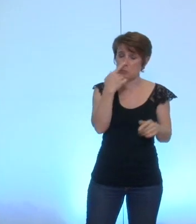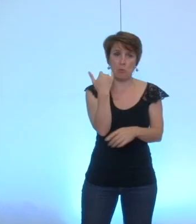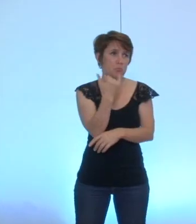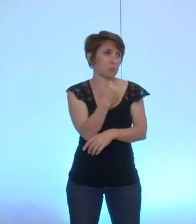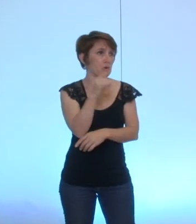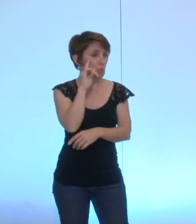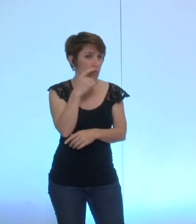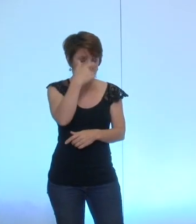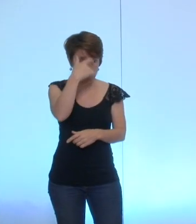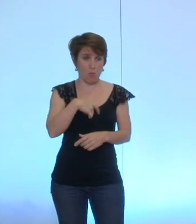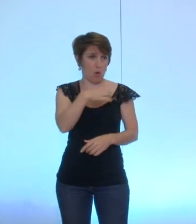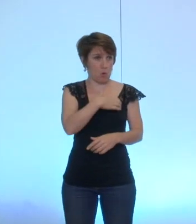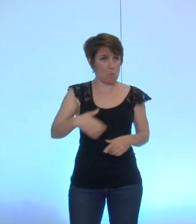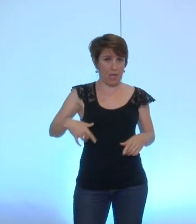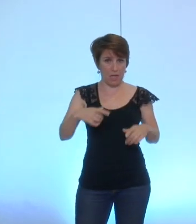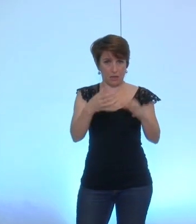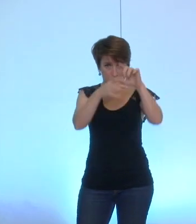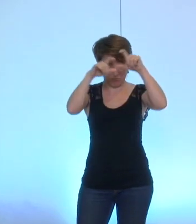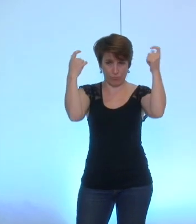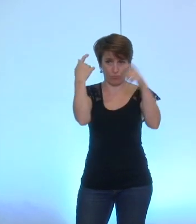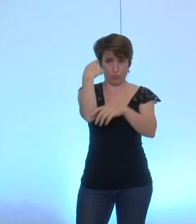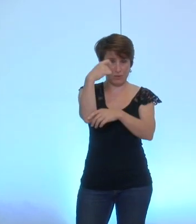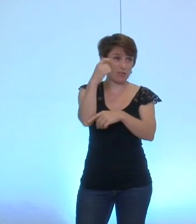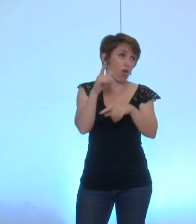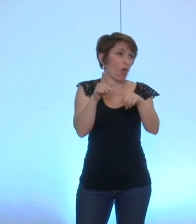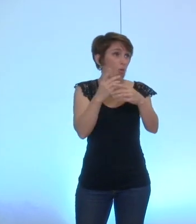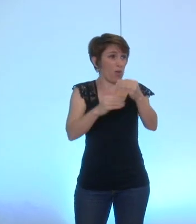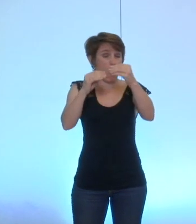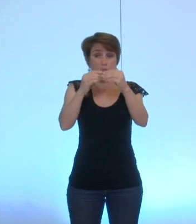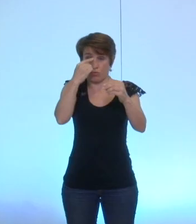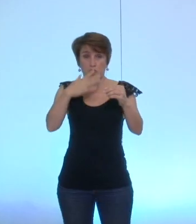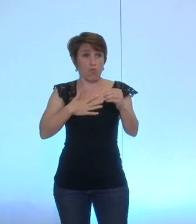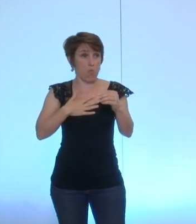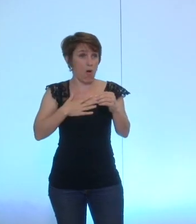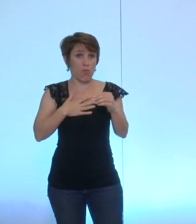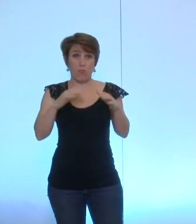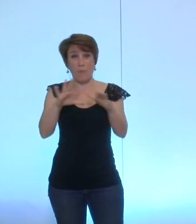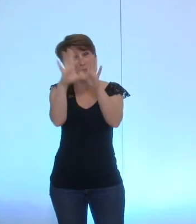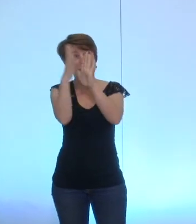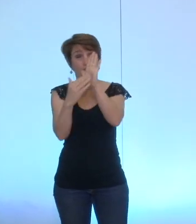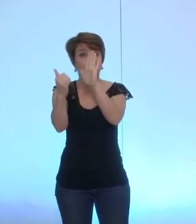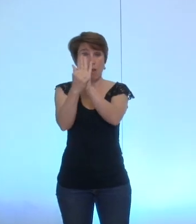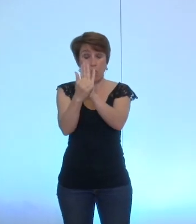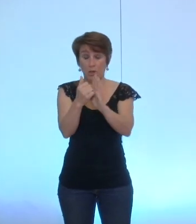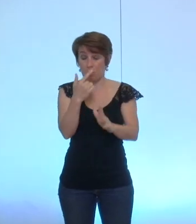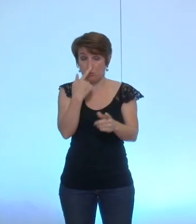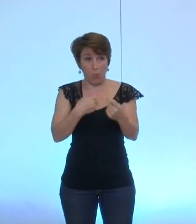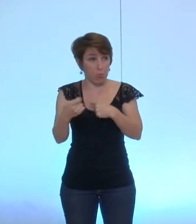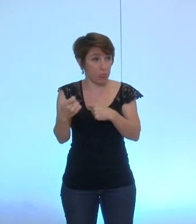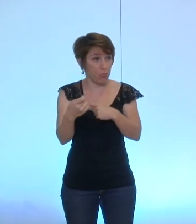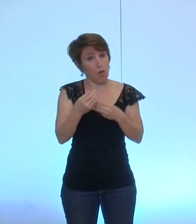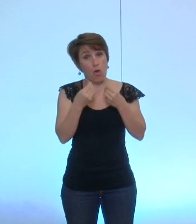parce que cette portée symbolique n'a porté j'écrivais aucune garantie démocratique supplémentaire vu